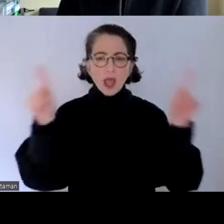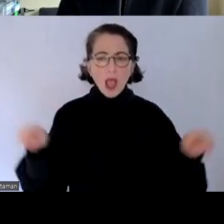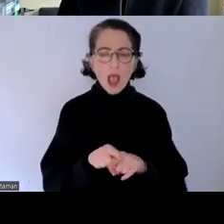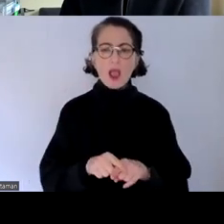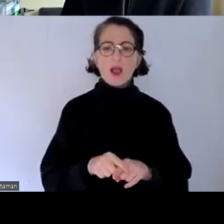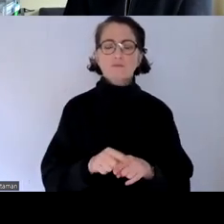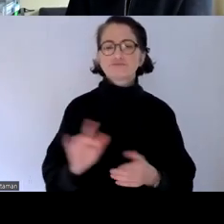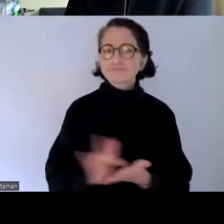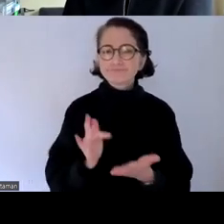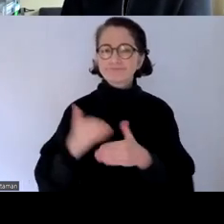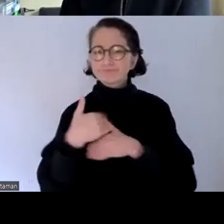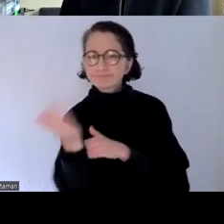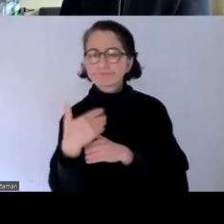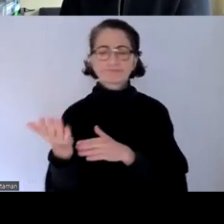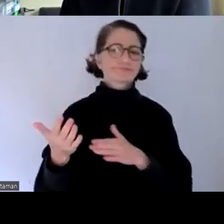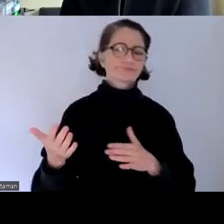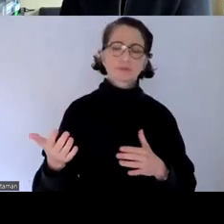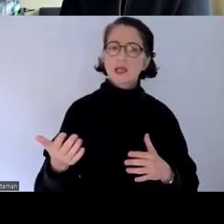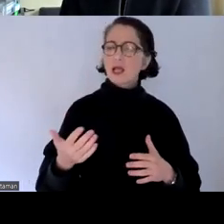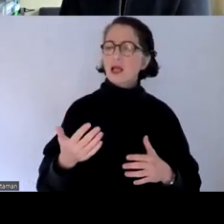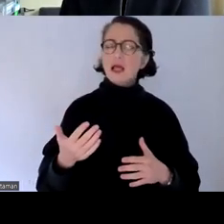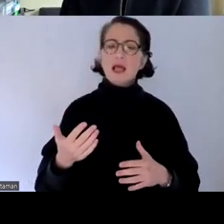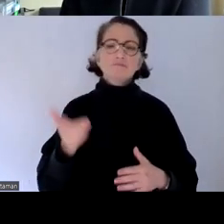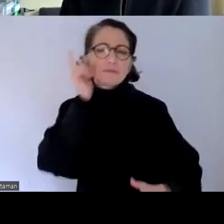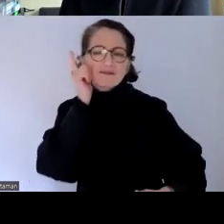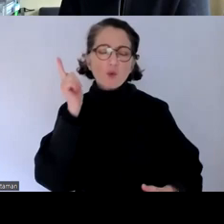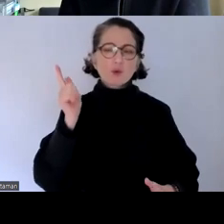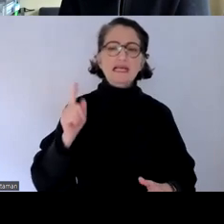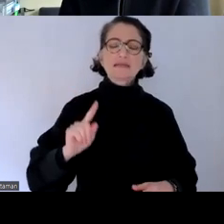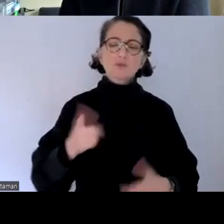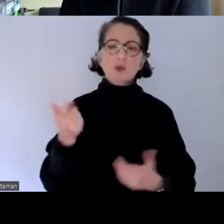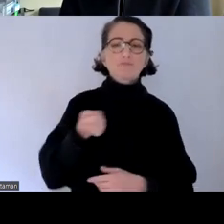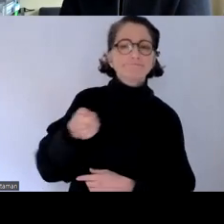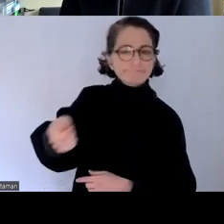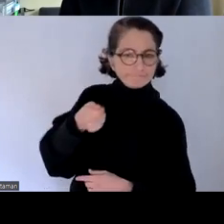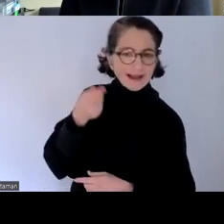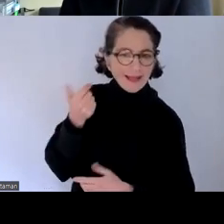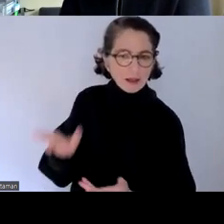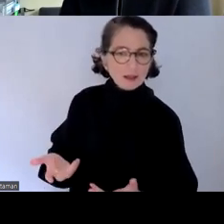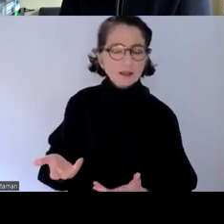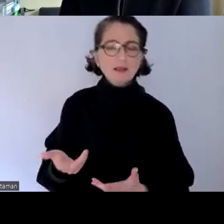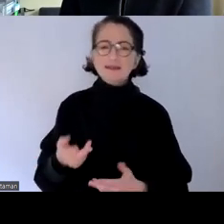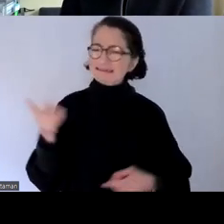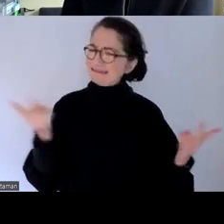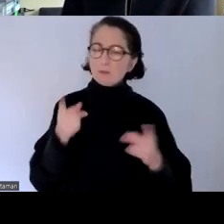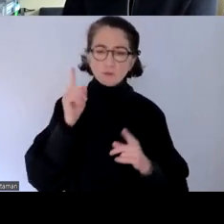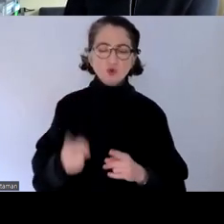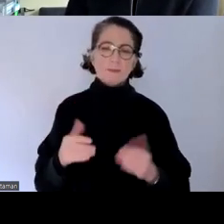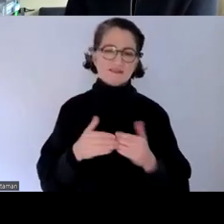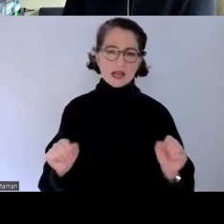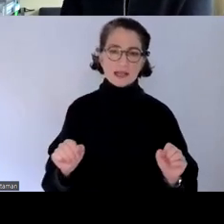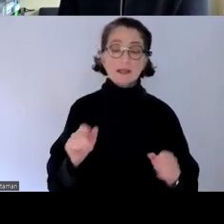oder eben selbst bedienungsterminals barrierefrei sein müssen geräte zur telekommunikation